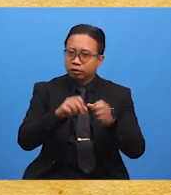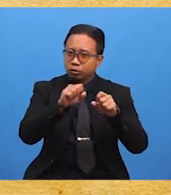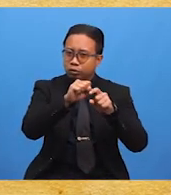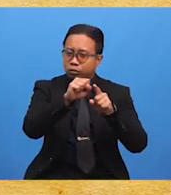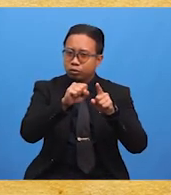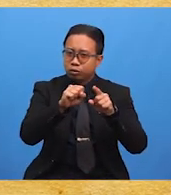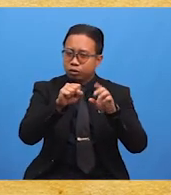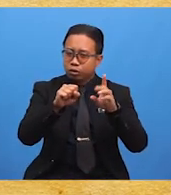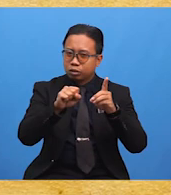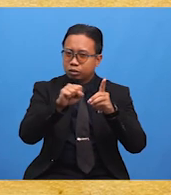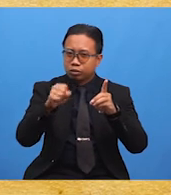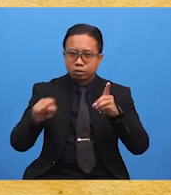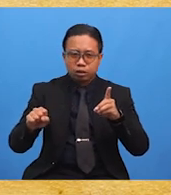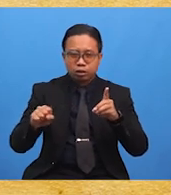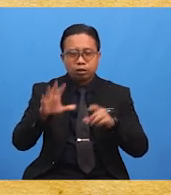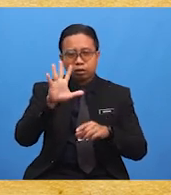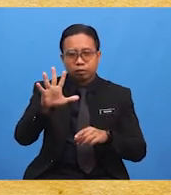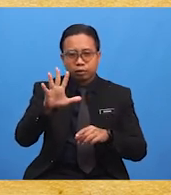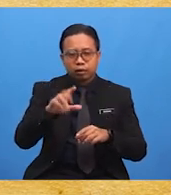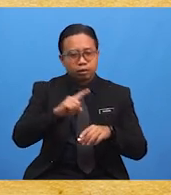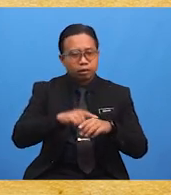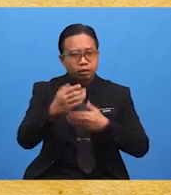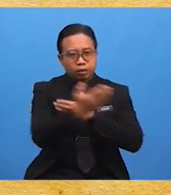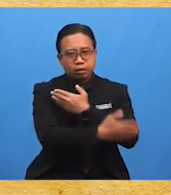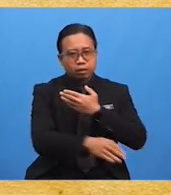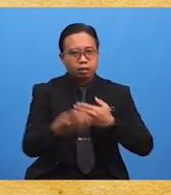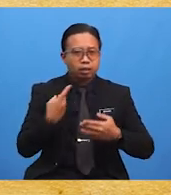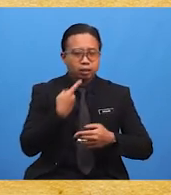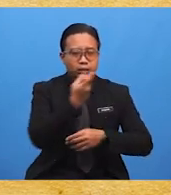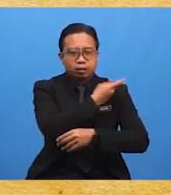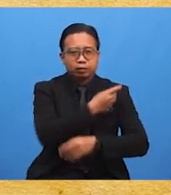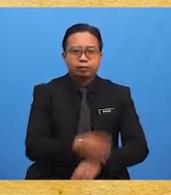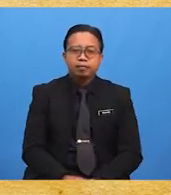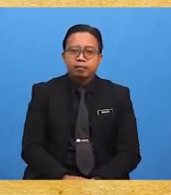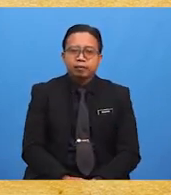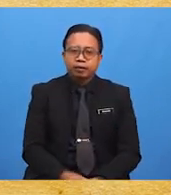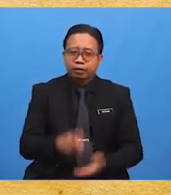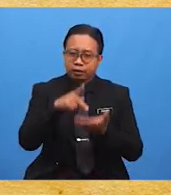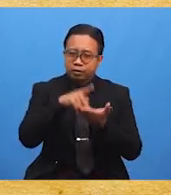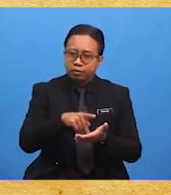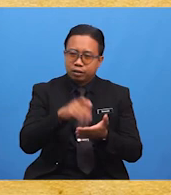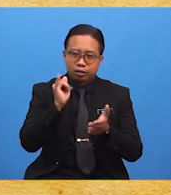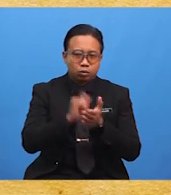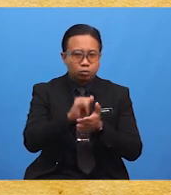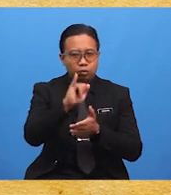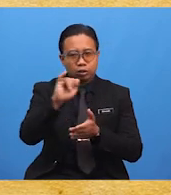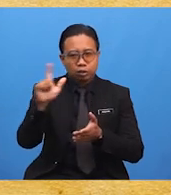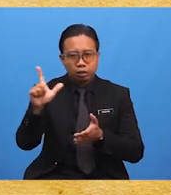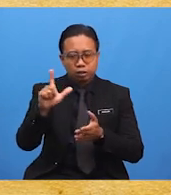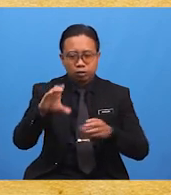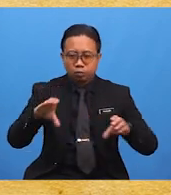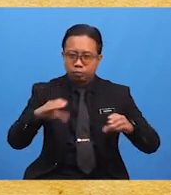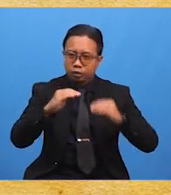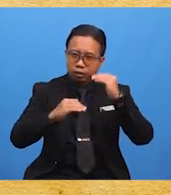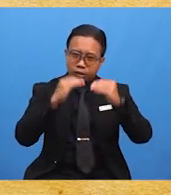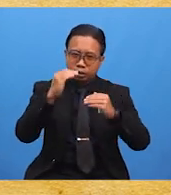akibat perkembangan ekonomi di negara kita. Kesan tersebut ialah pembinaan penjara.